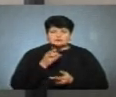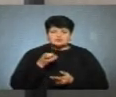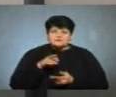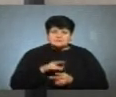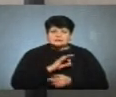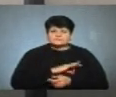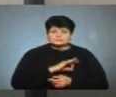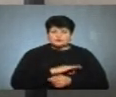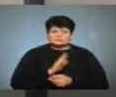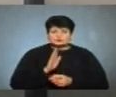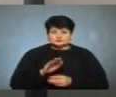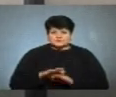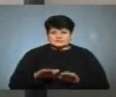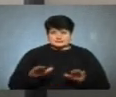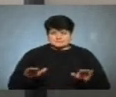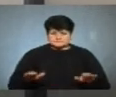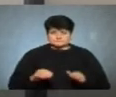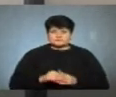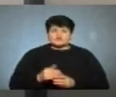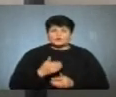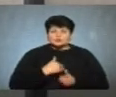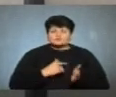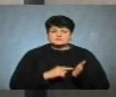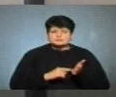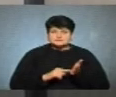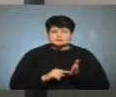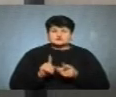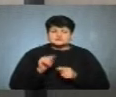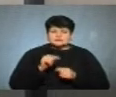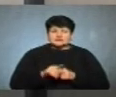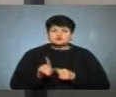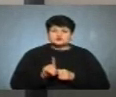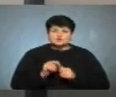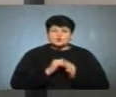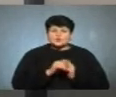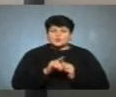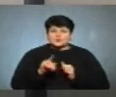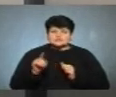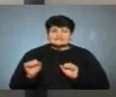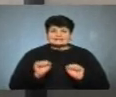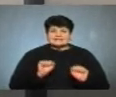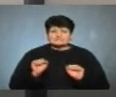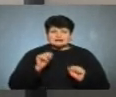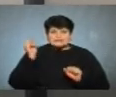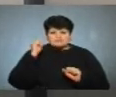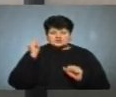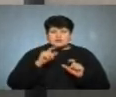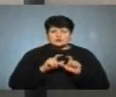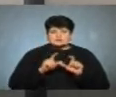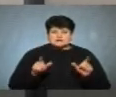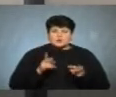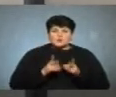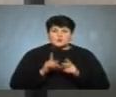споживатимуть діти. Хочу і зазначити те, що кожен керівник навчального закладу,